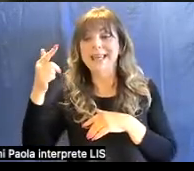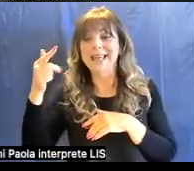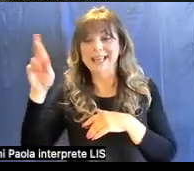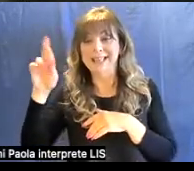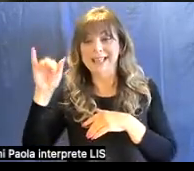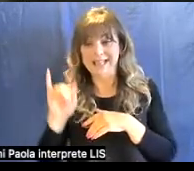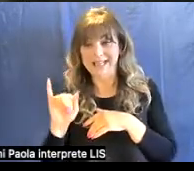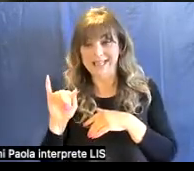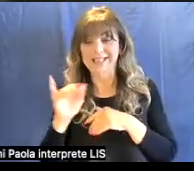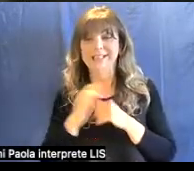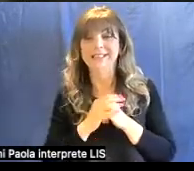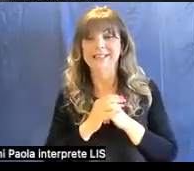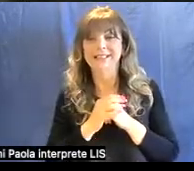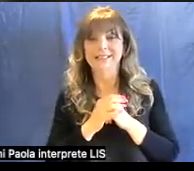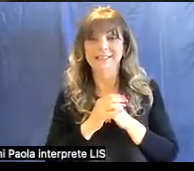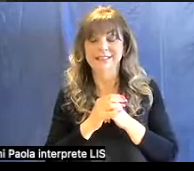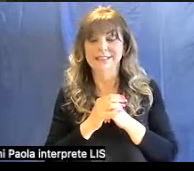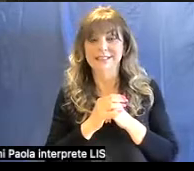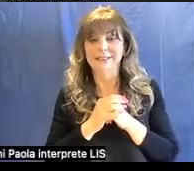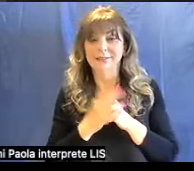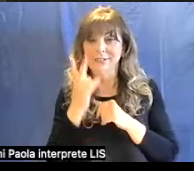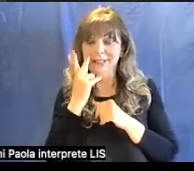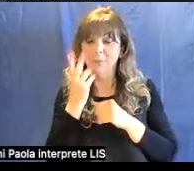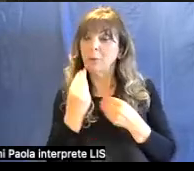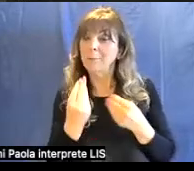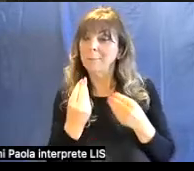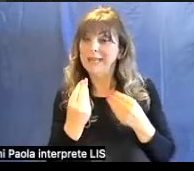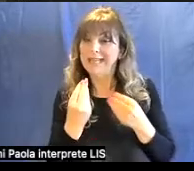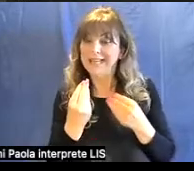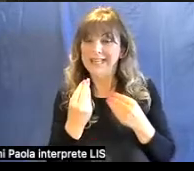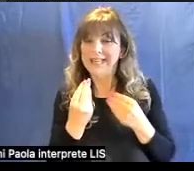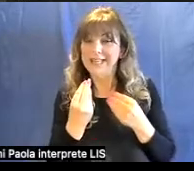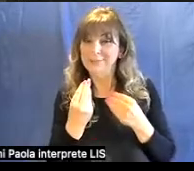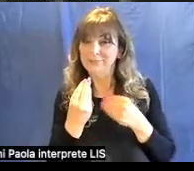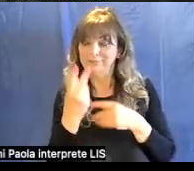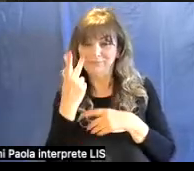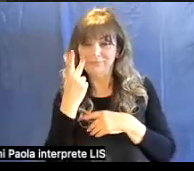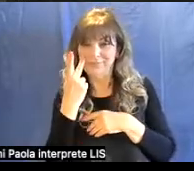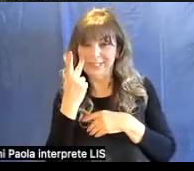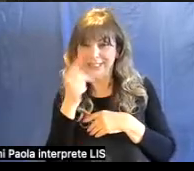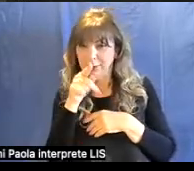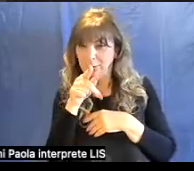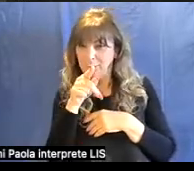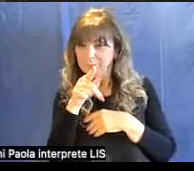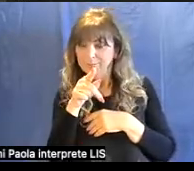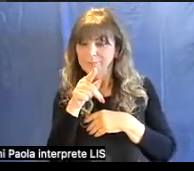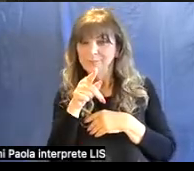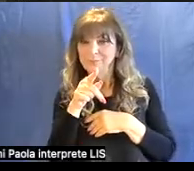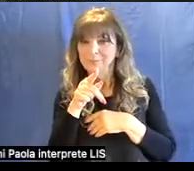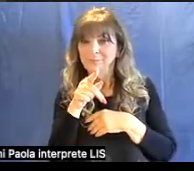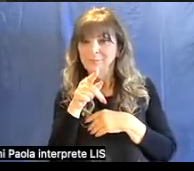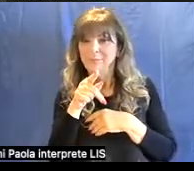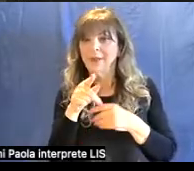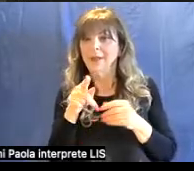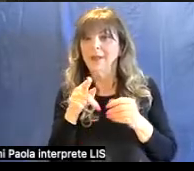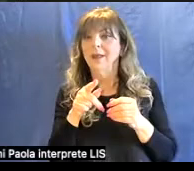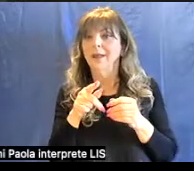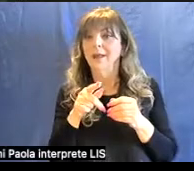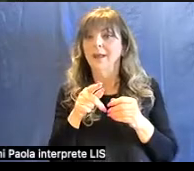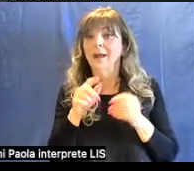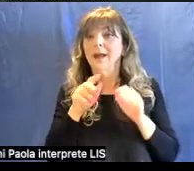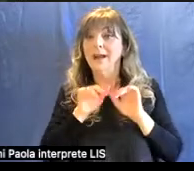Vediamo perché adesso questa gamma di radiazioni